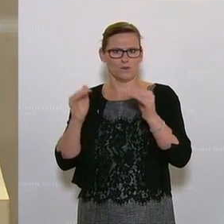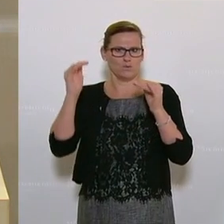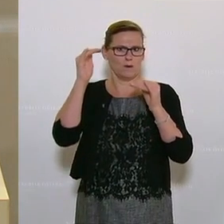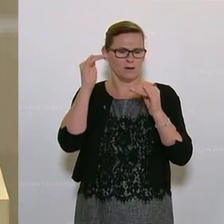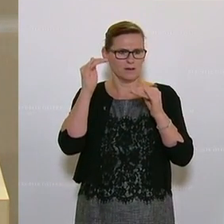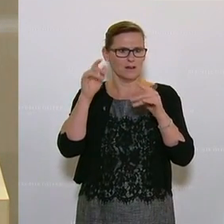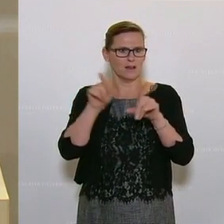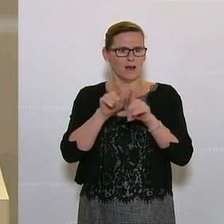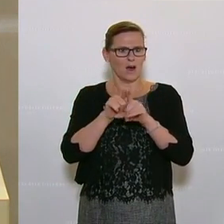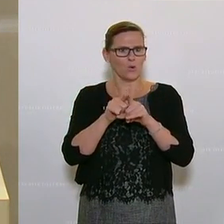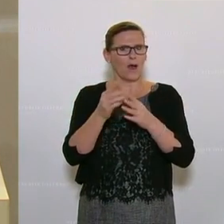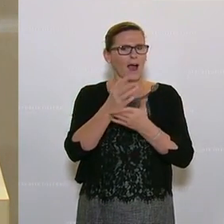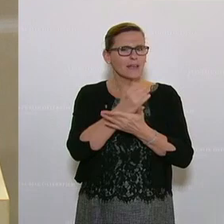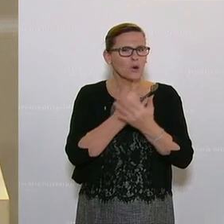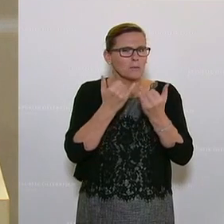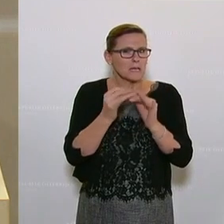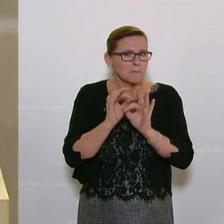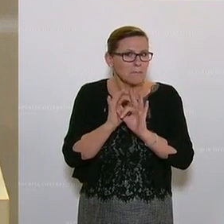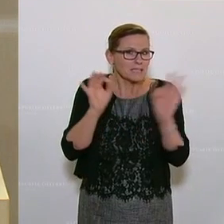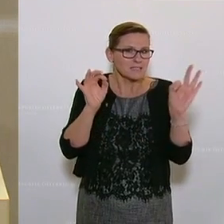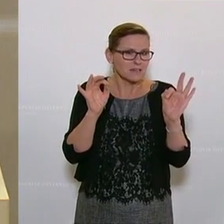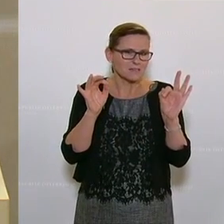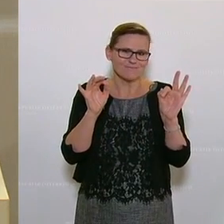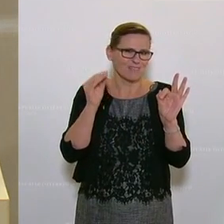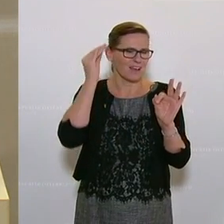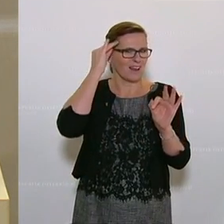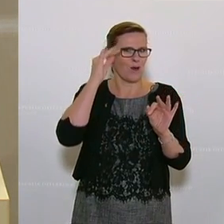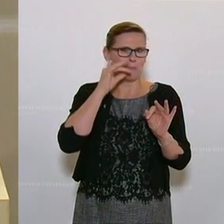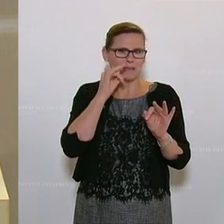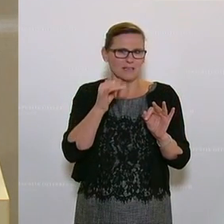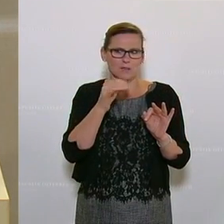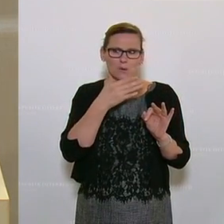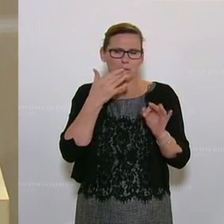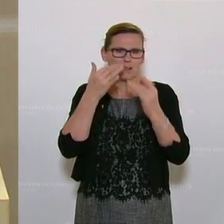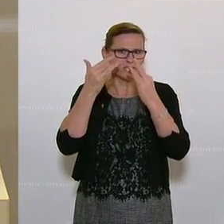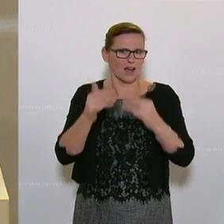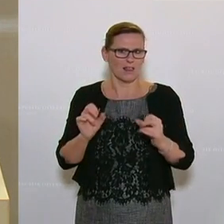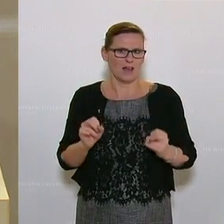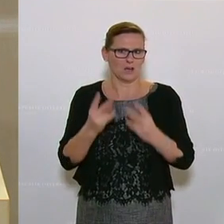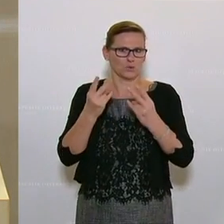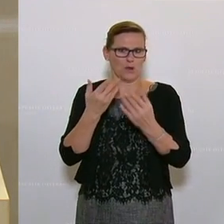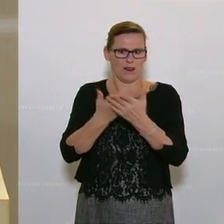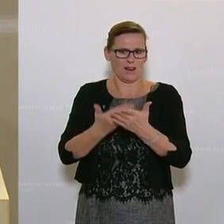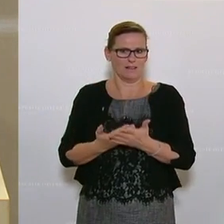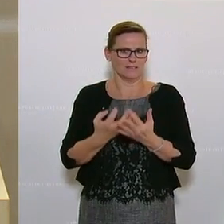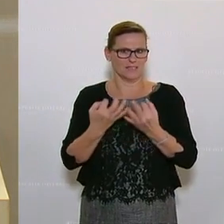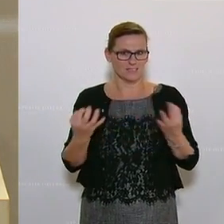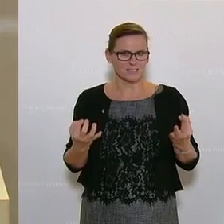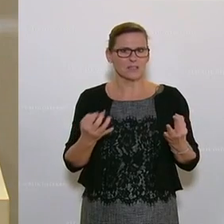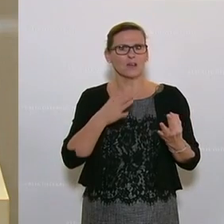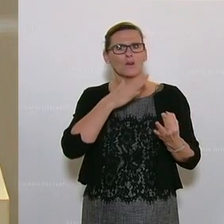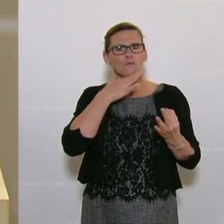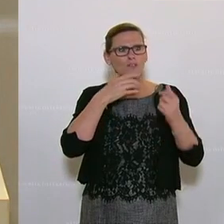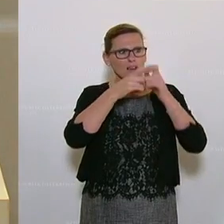sich da einkommensmäßig sicher nicht viel verbessert, obwohl uns keine aktuellen Zahlen vorliegen. Viele kulturellen